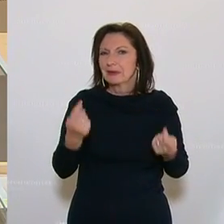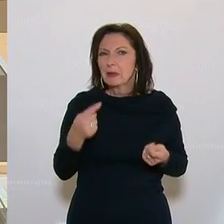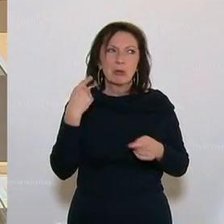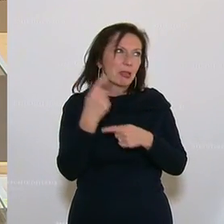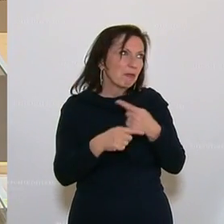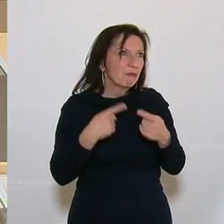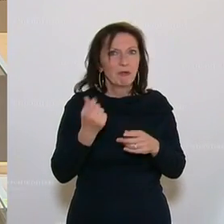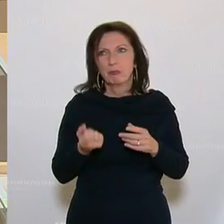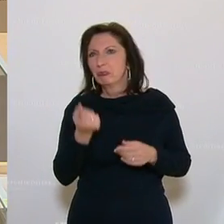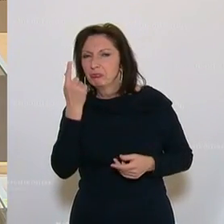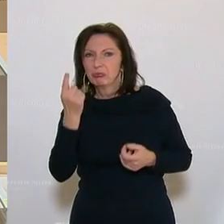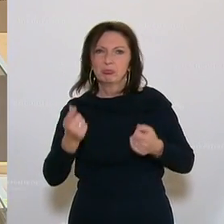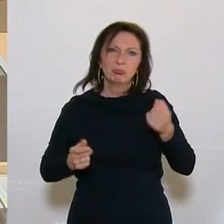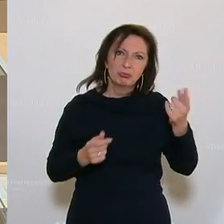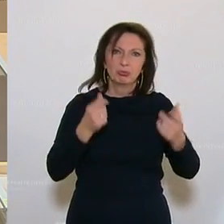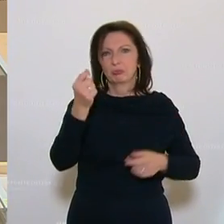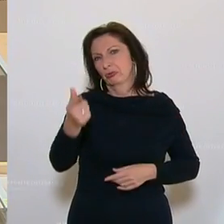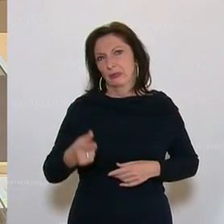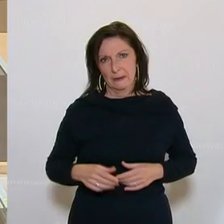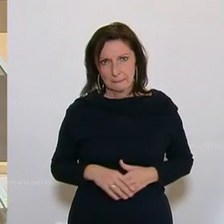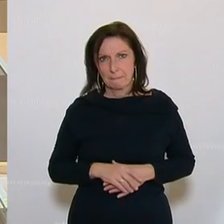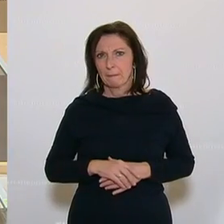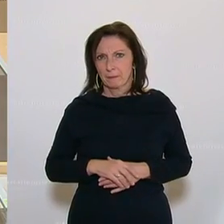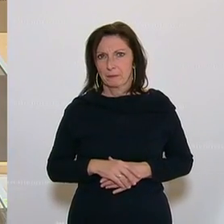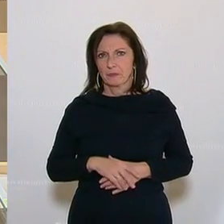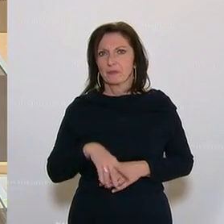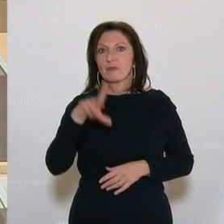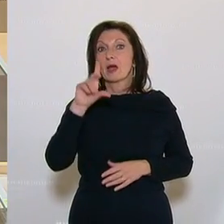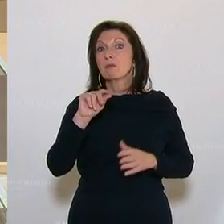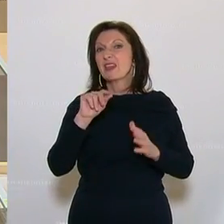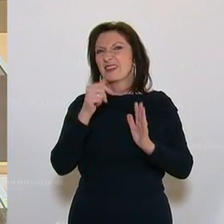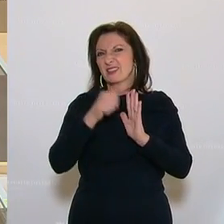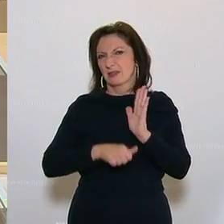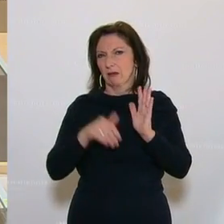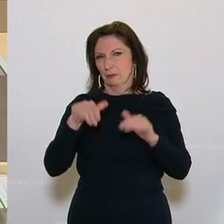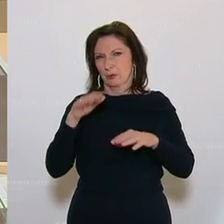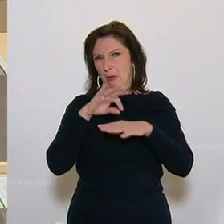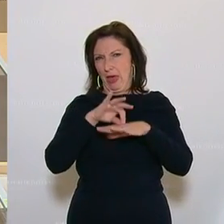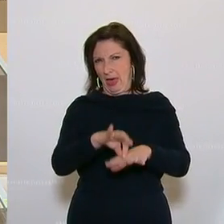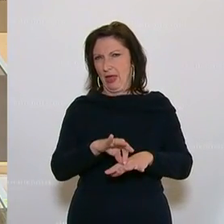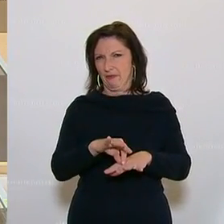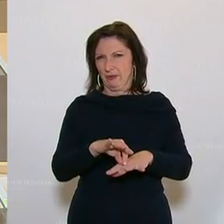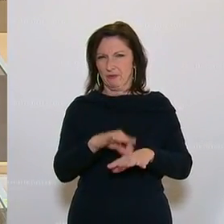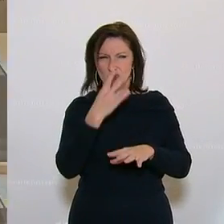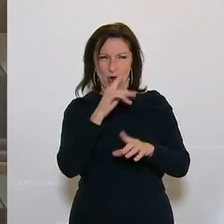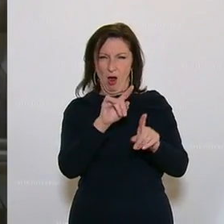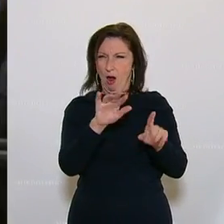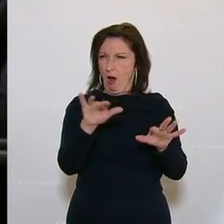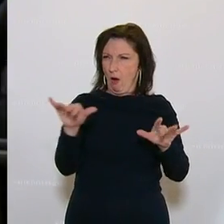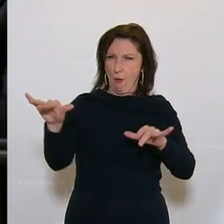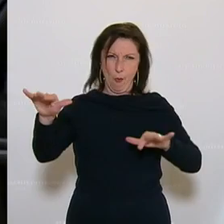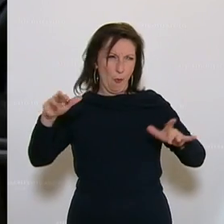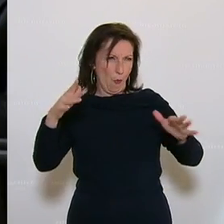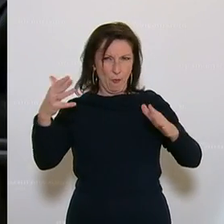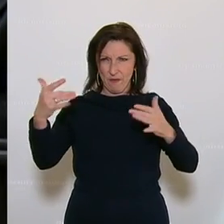gegangen, hin und wieder hier auch, Mindeststandards dann einzuführen, wenn man den Markt beobachtet und sich etwas